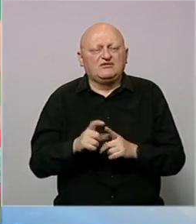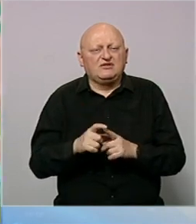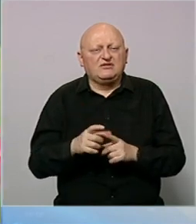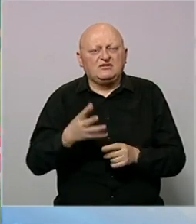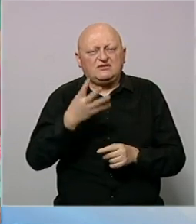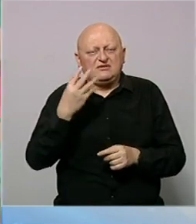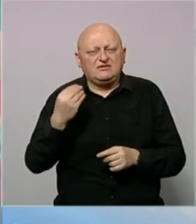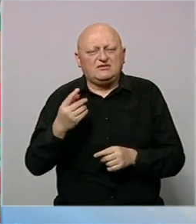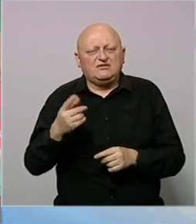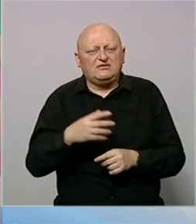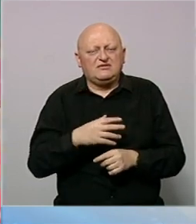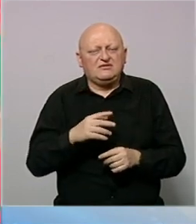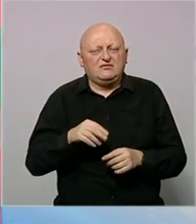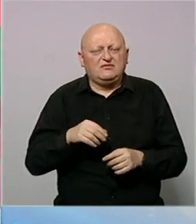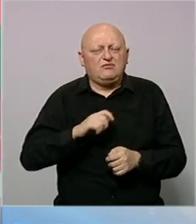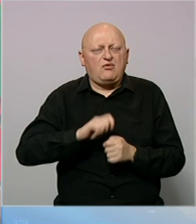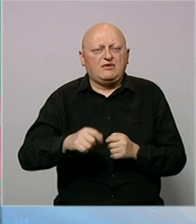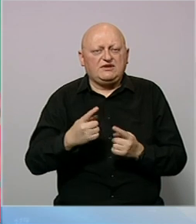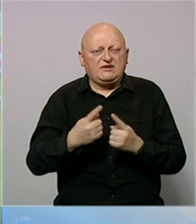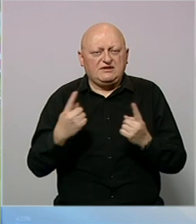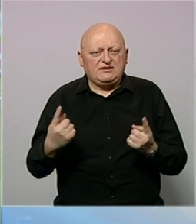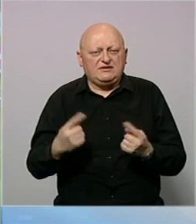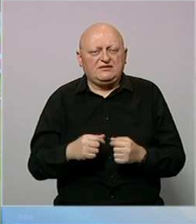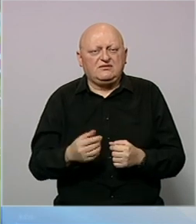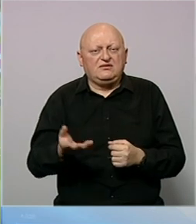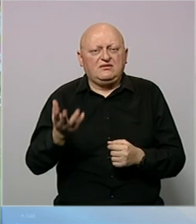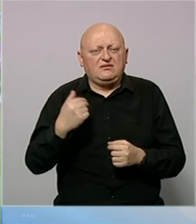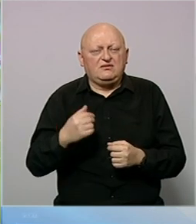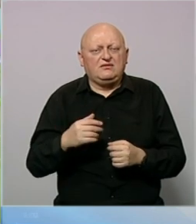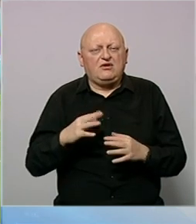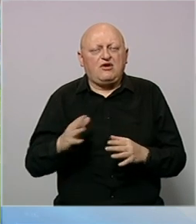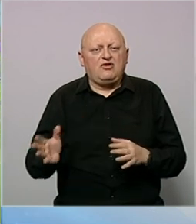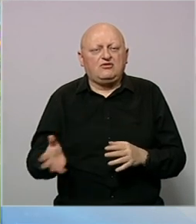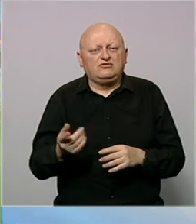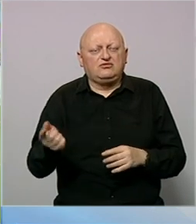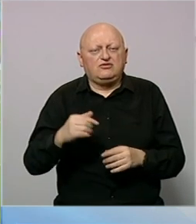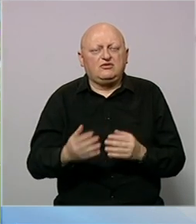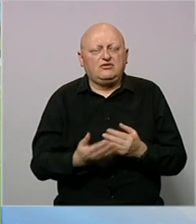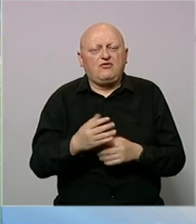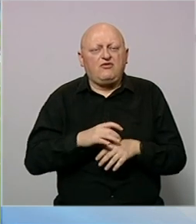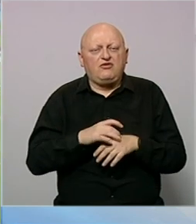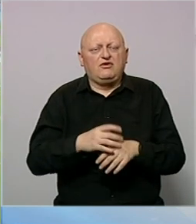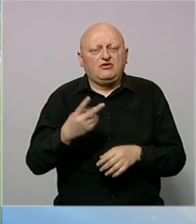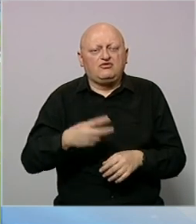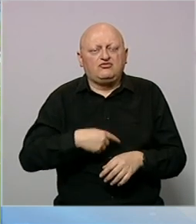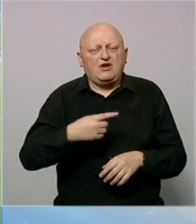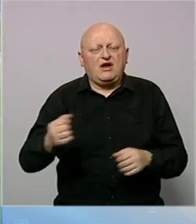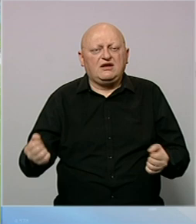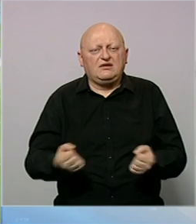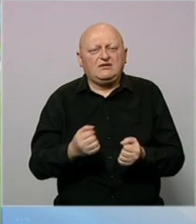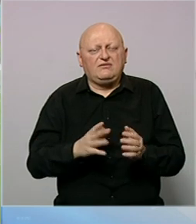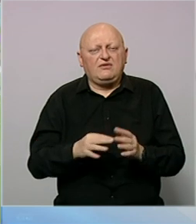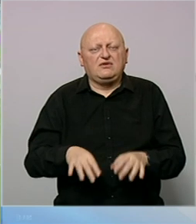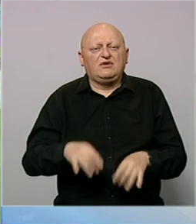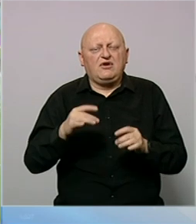zaboravljen od obradne Hrvatske, Matira Livakovića za 1-1. Ipak do odlaska na odmor Hrvatska stiže do novog vodstva. Duga akcija na kraju Livaja